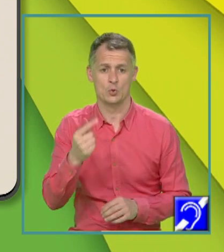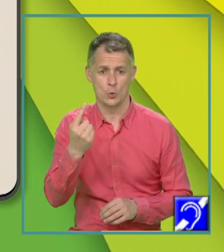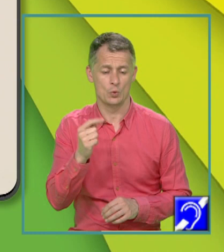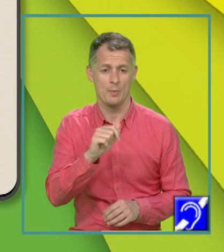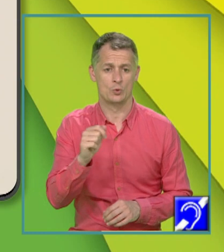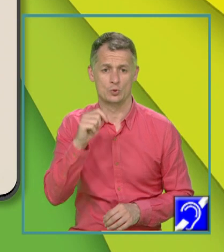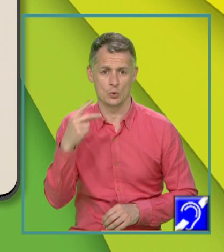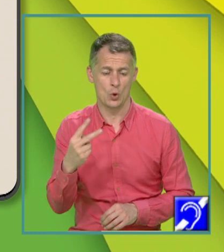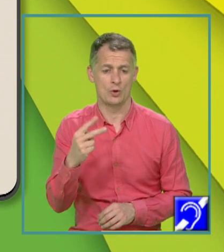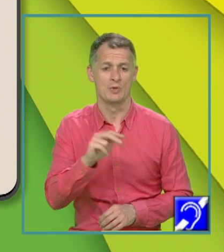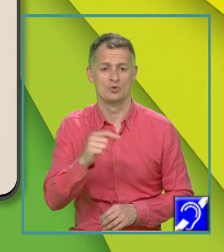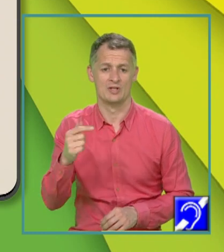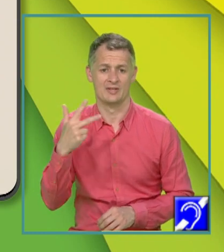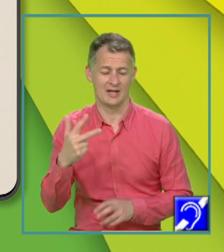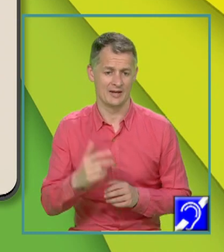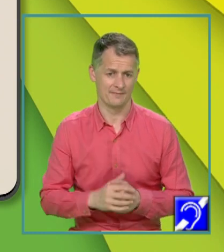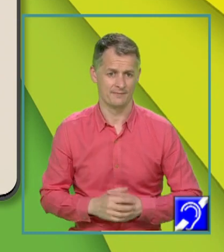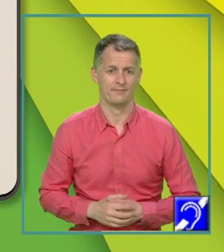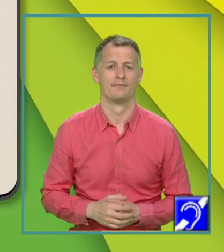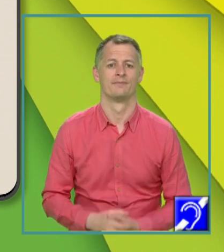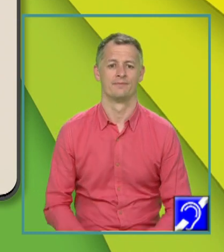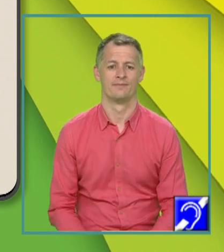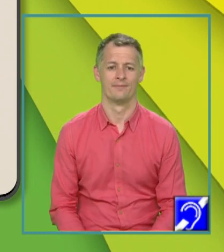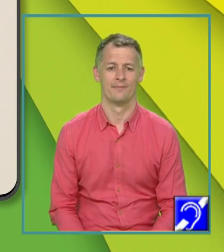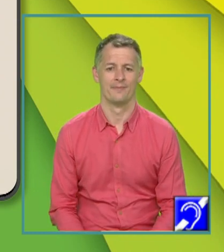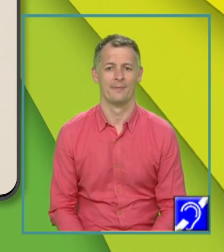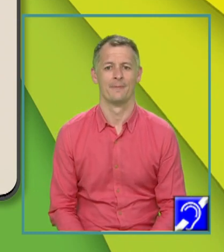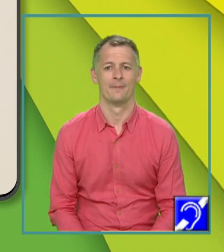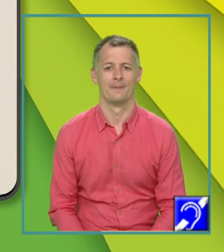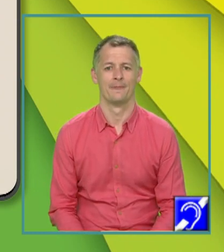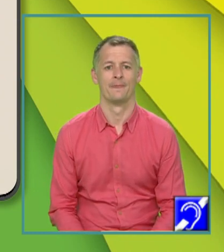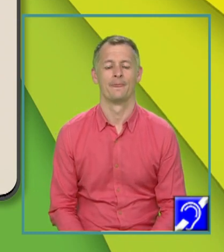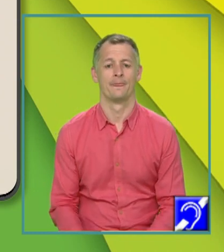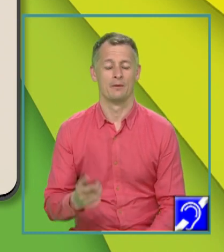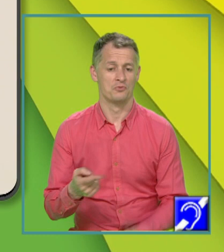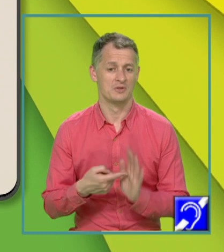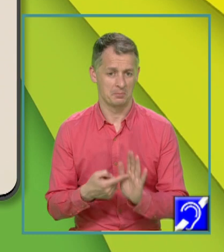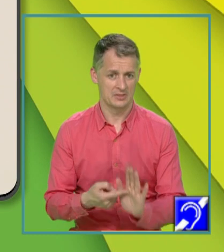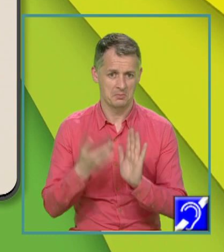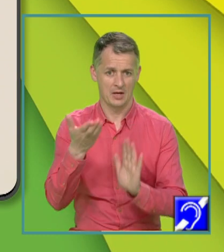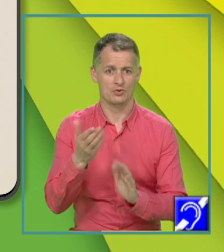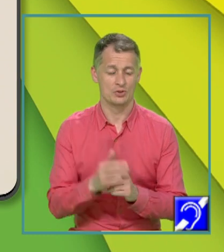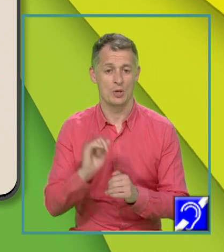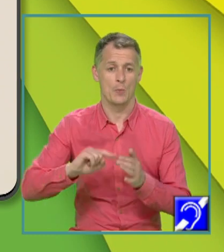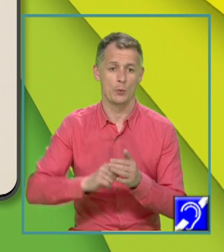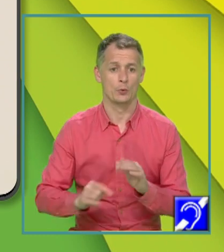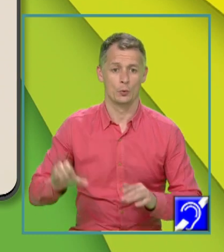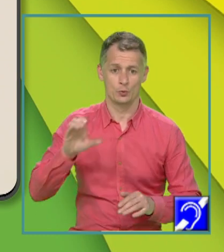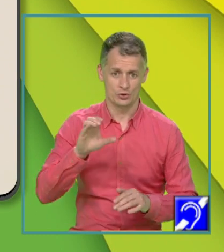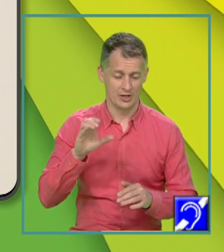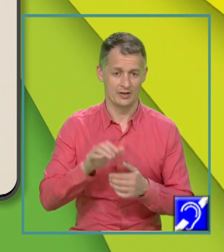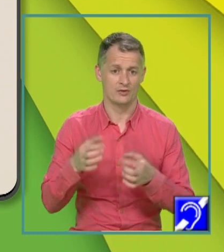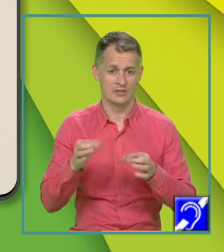minus 2, minus 3. Da? Minus 1, minus 2, minus 3. Deci îl voi reprezenta aici. Și punctul C va fi